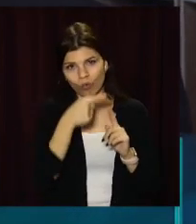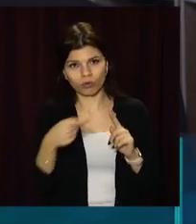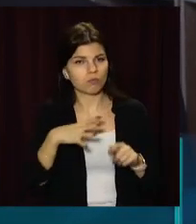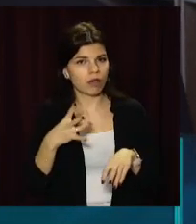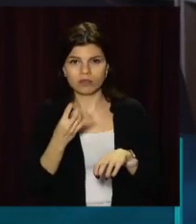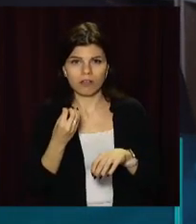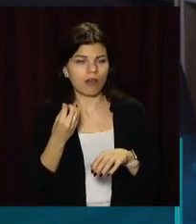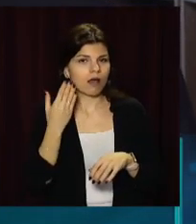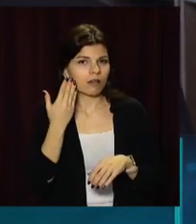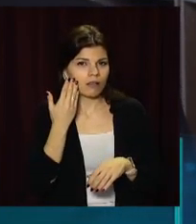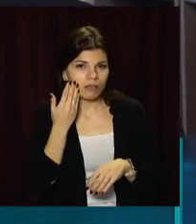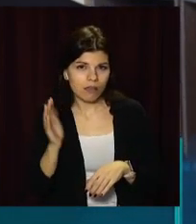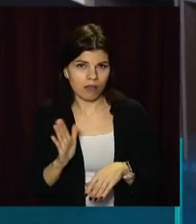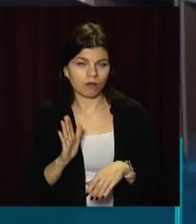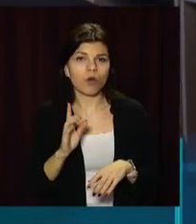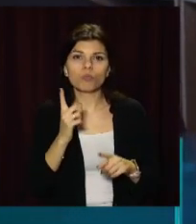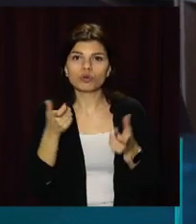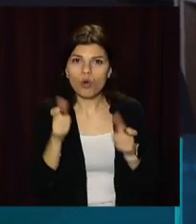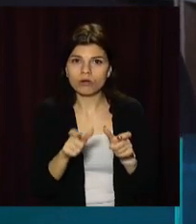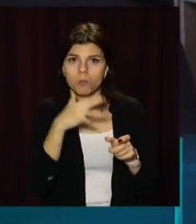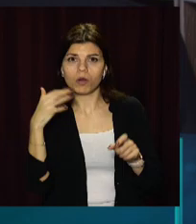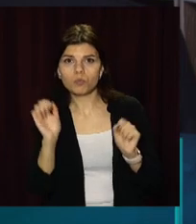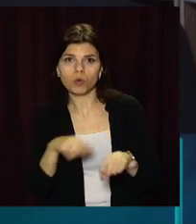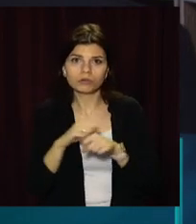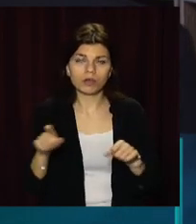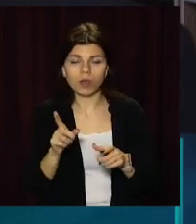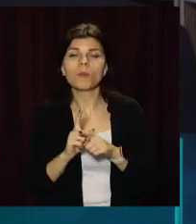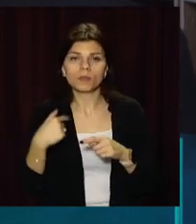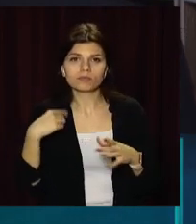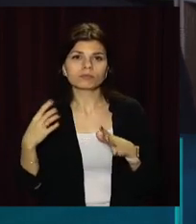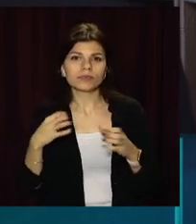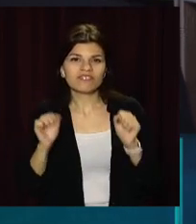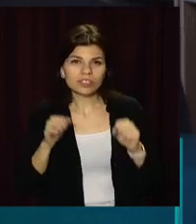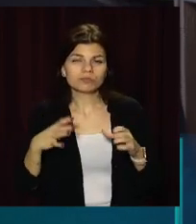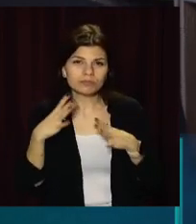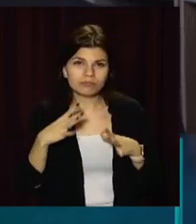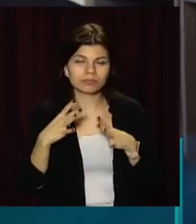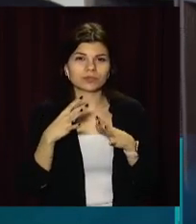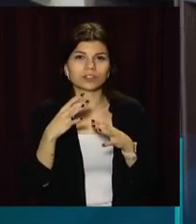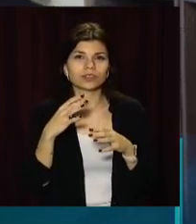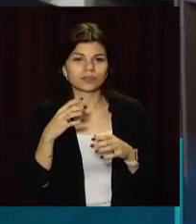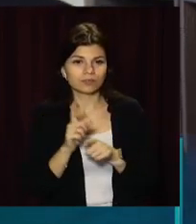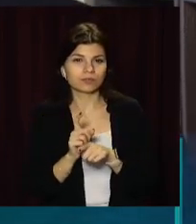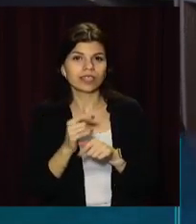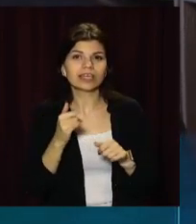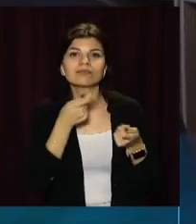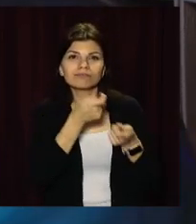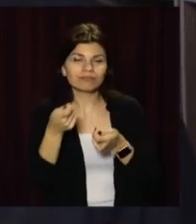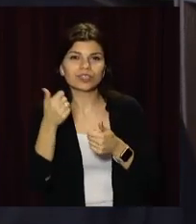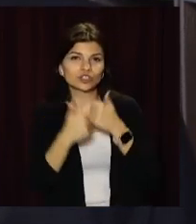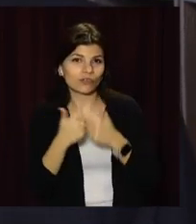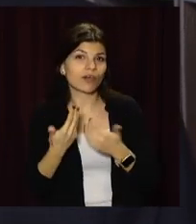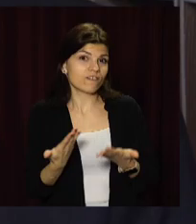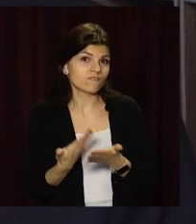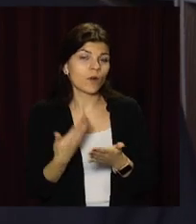плані обраничення карантинів, але ми намагалися проводити мероприяти і вибиратися на міжнародний і національний вулик. Тому